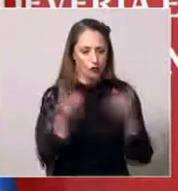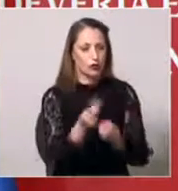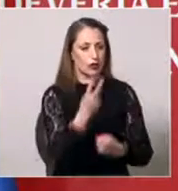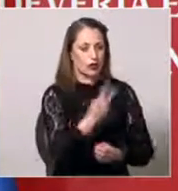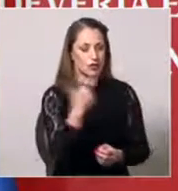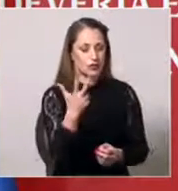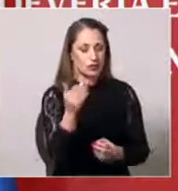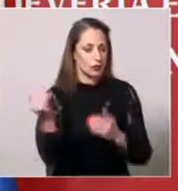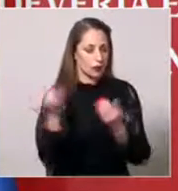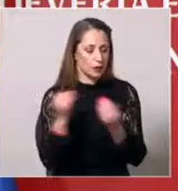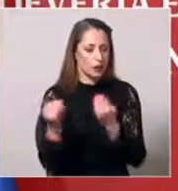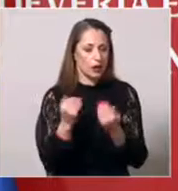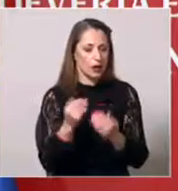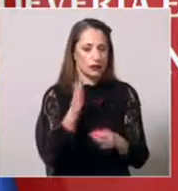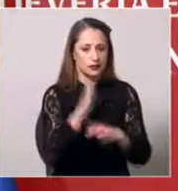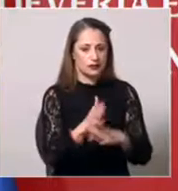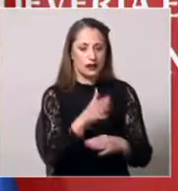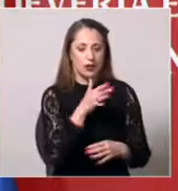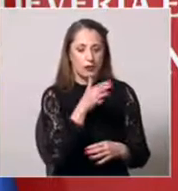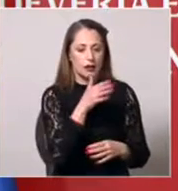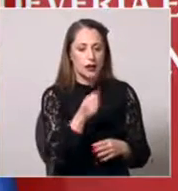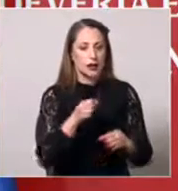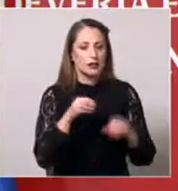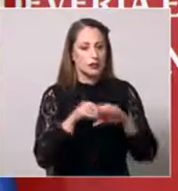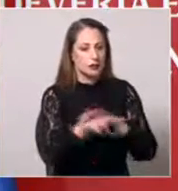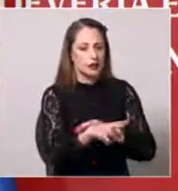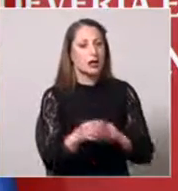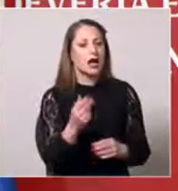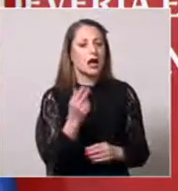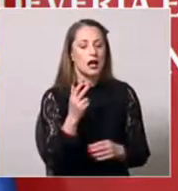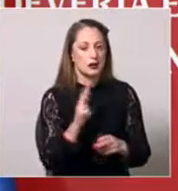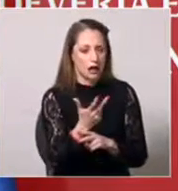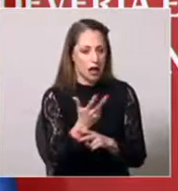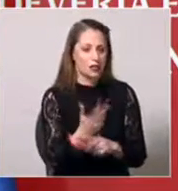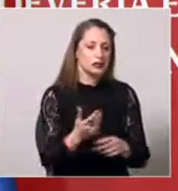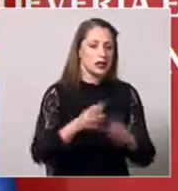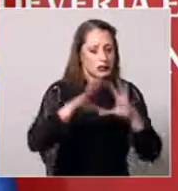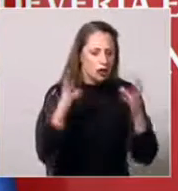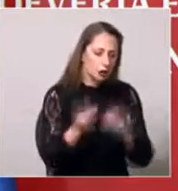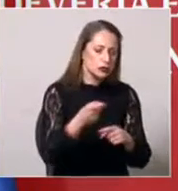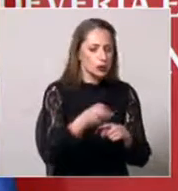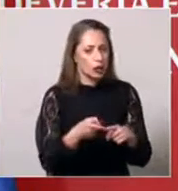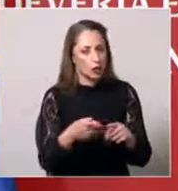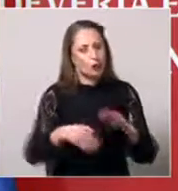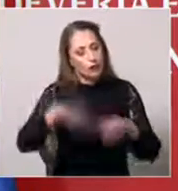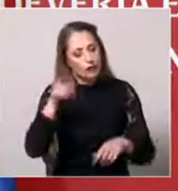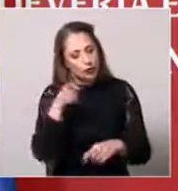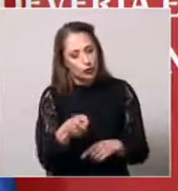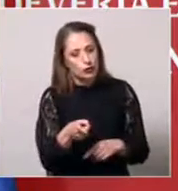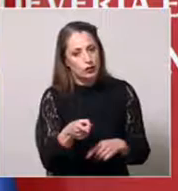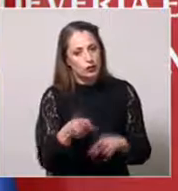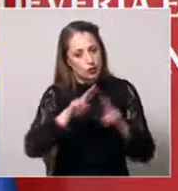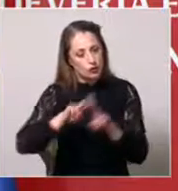23 препораки, С.Македонија имплементирала 13 препораки, целосно или делумно, значи повеќето од ниф,